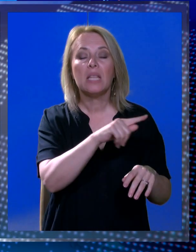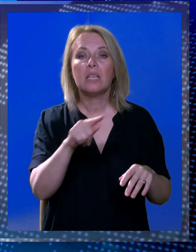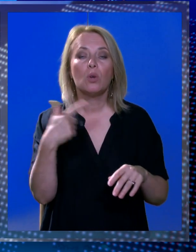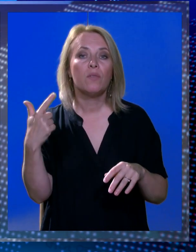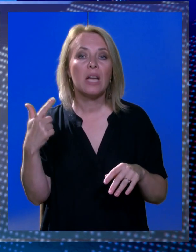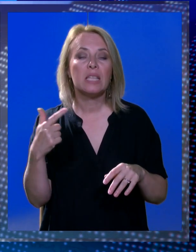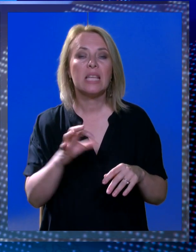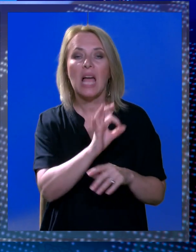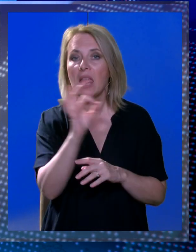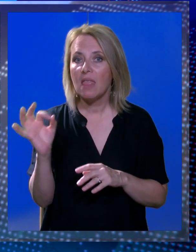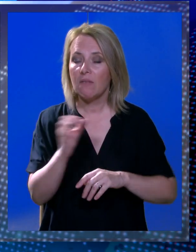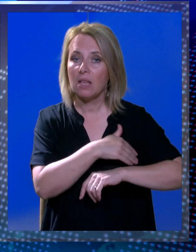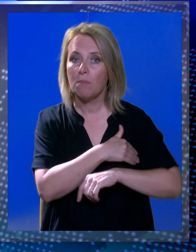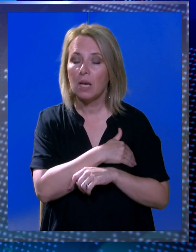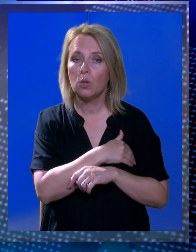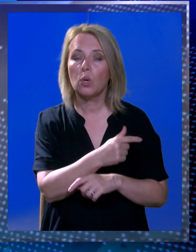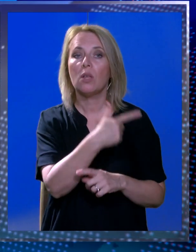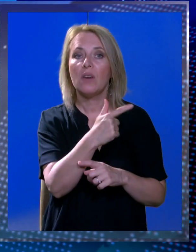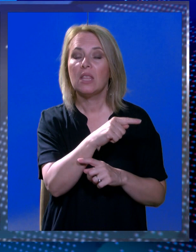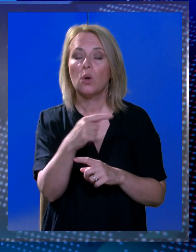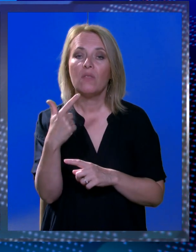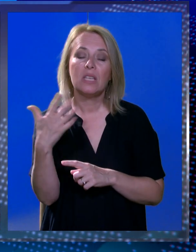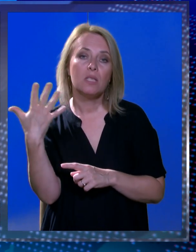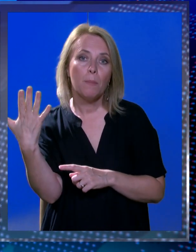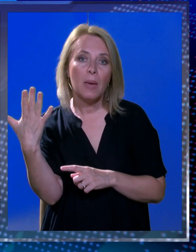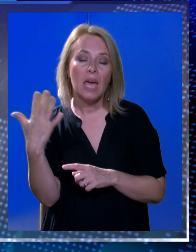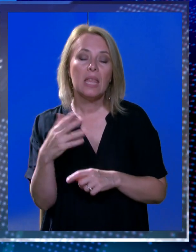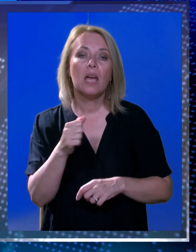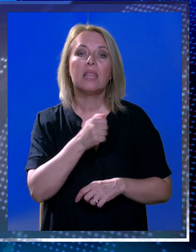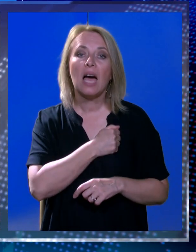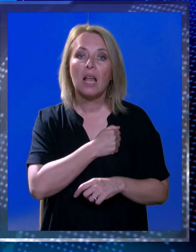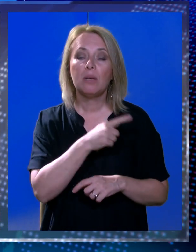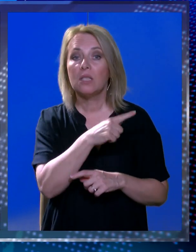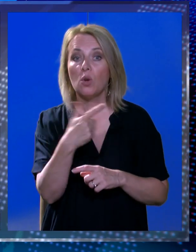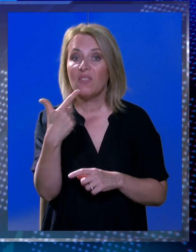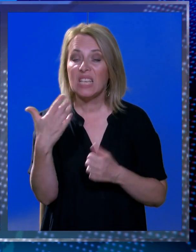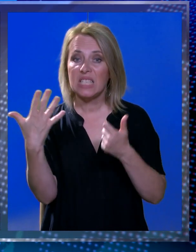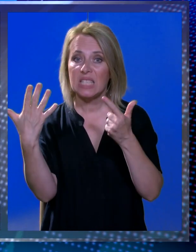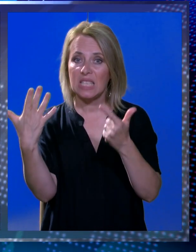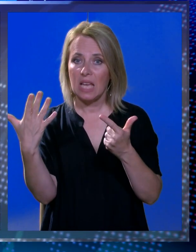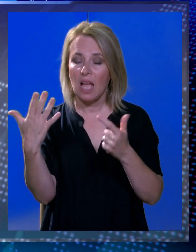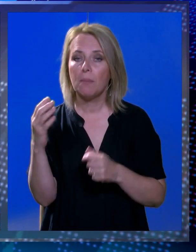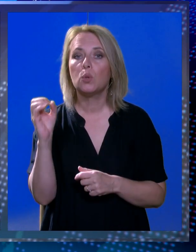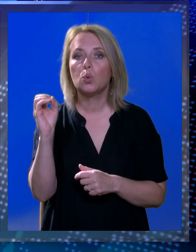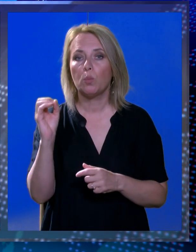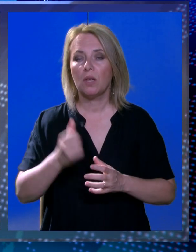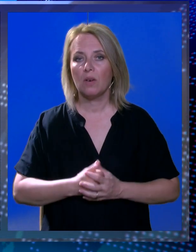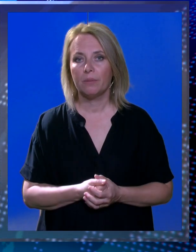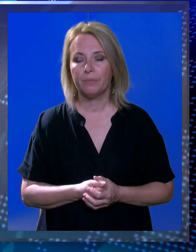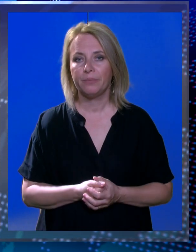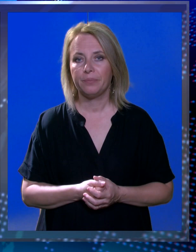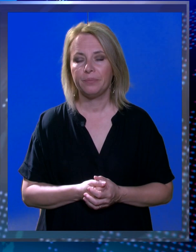20 a najviša dnevna od 20 do 25 u Dalmaciji ponegdje i do 27 ciljevi stupnjeva